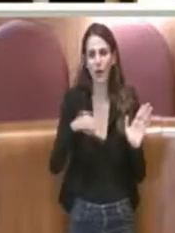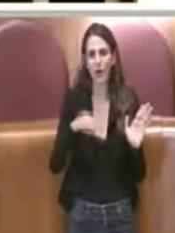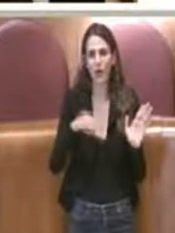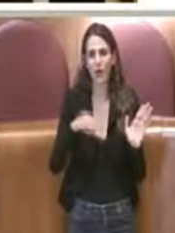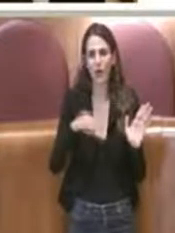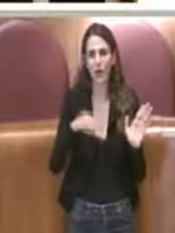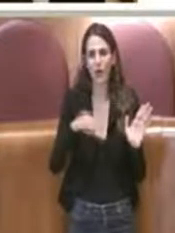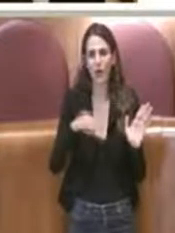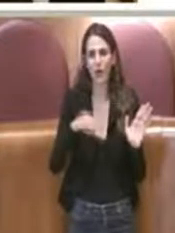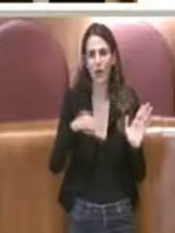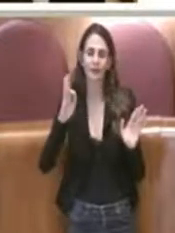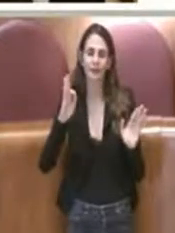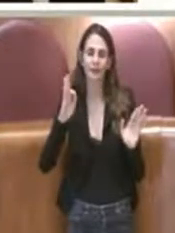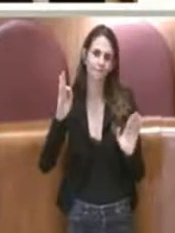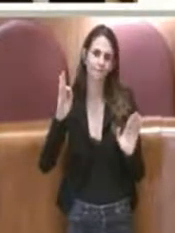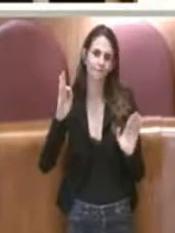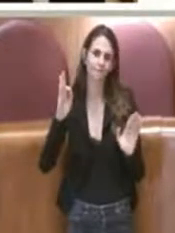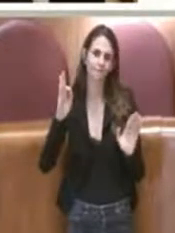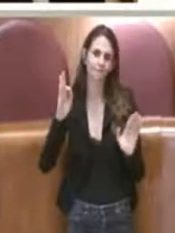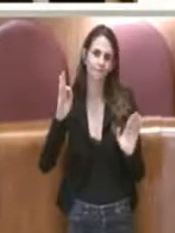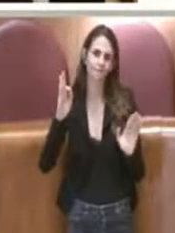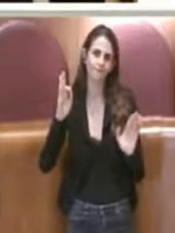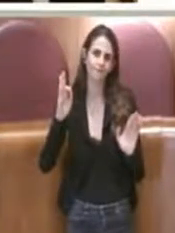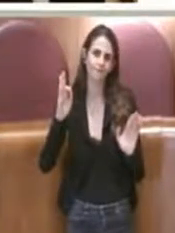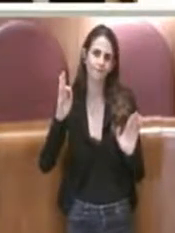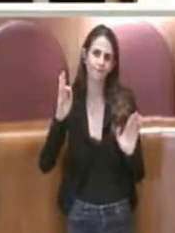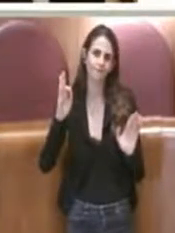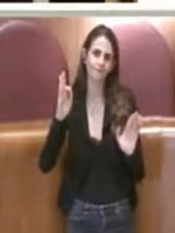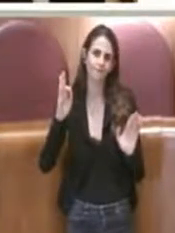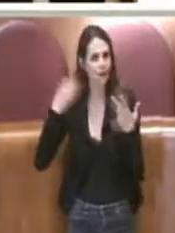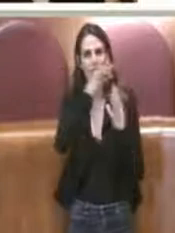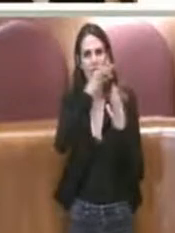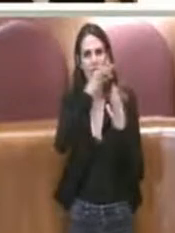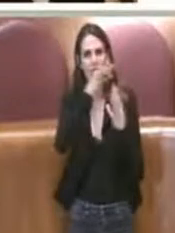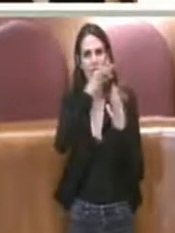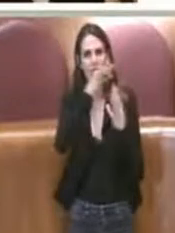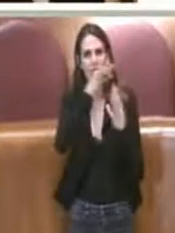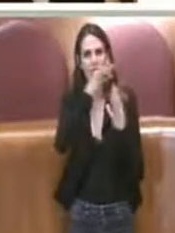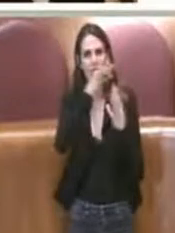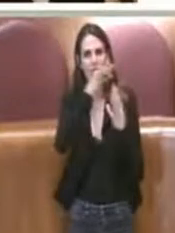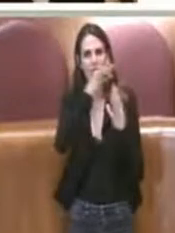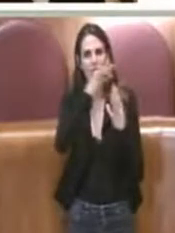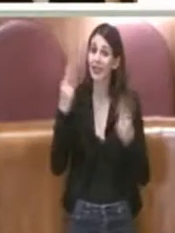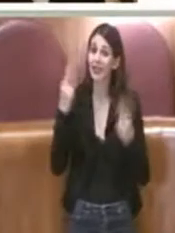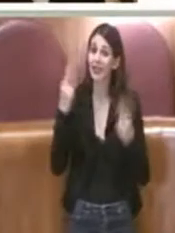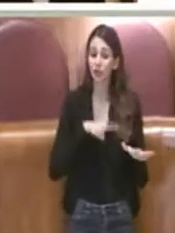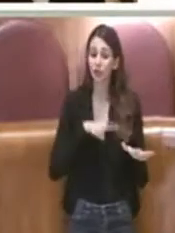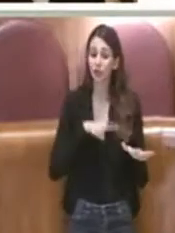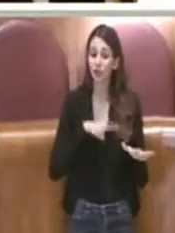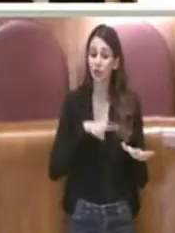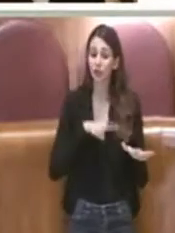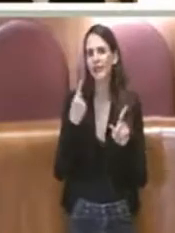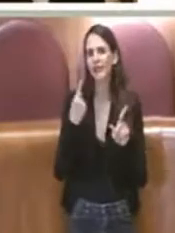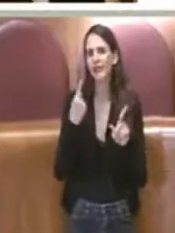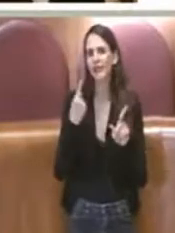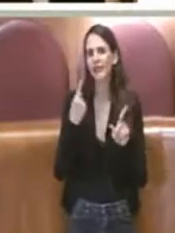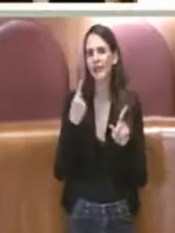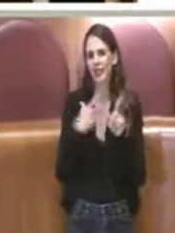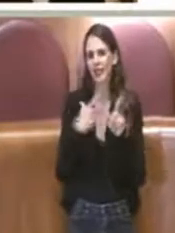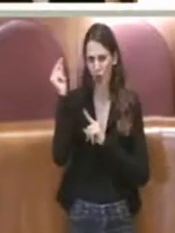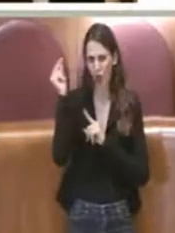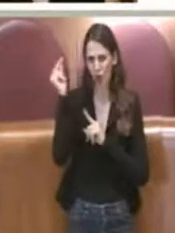andiamo a raffrontare queste delibere. Però a questa amministrazione credo che vada riconosciuto il fatto che innanzitutto